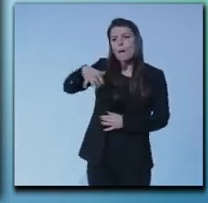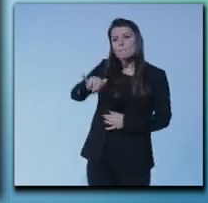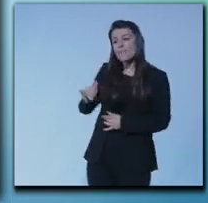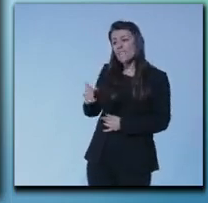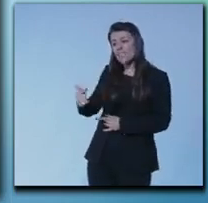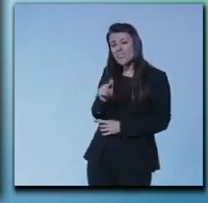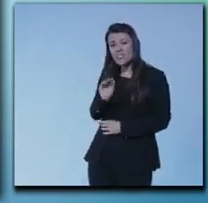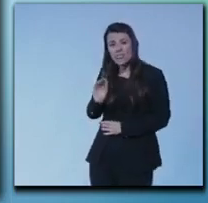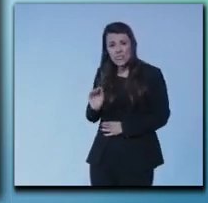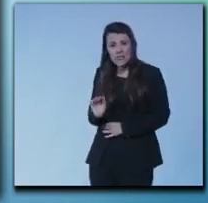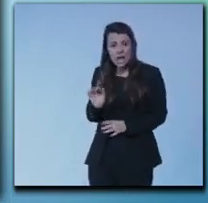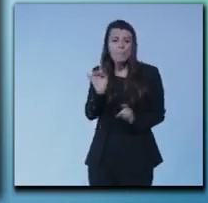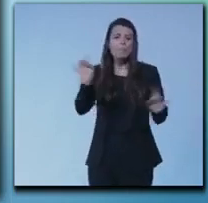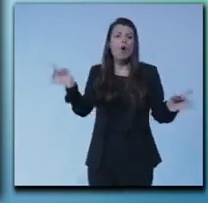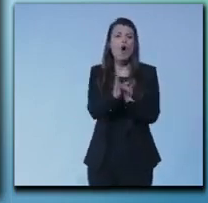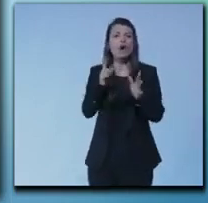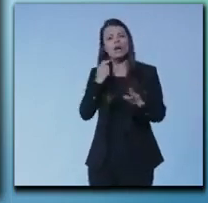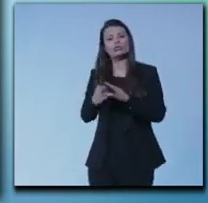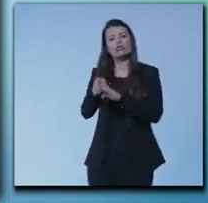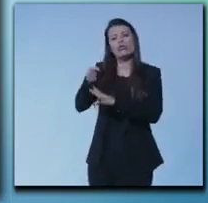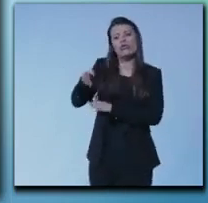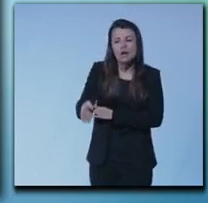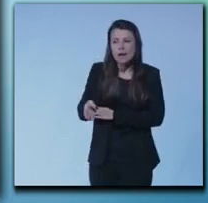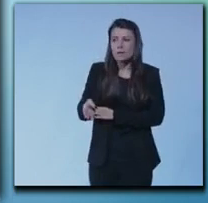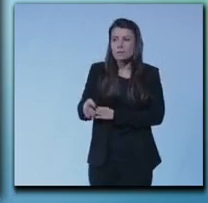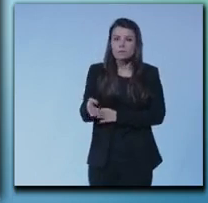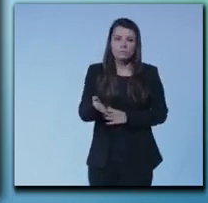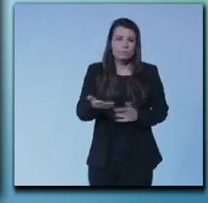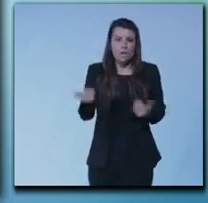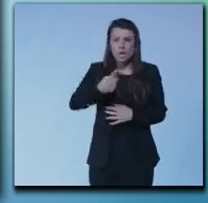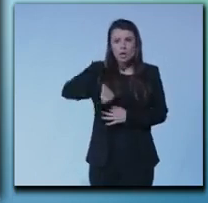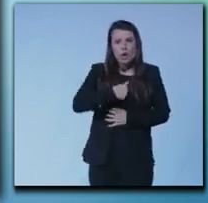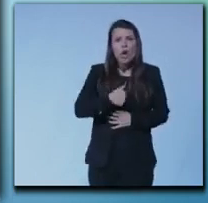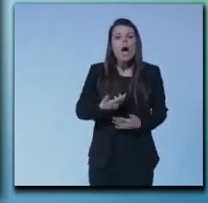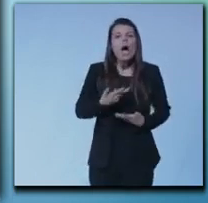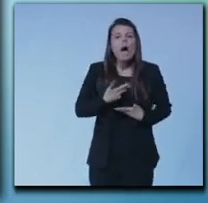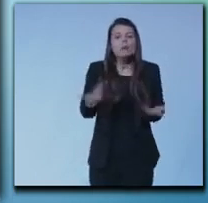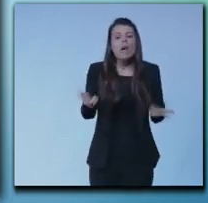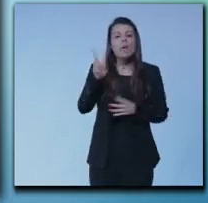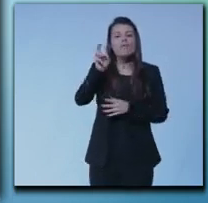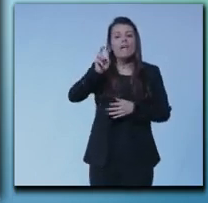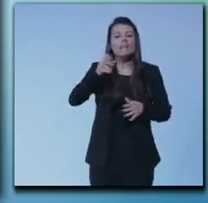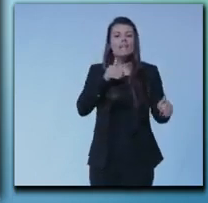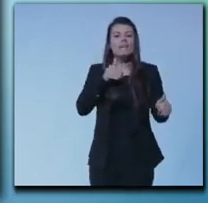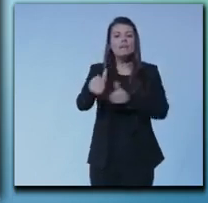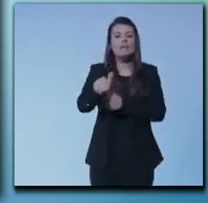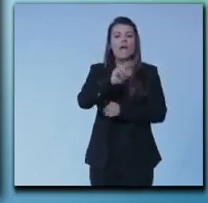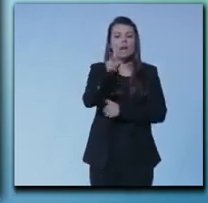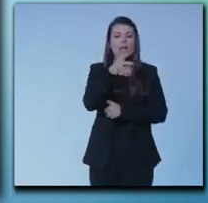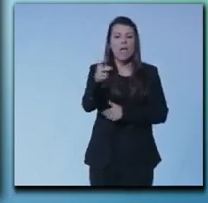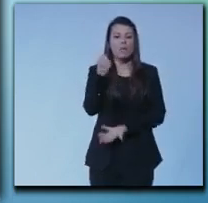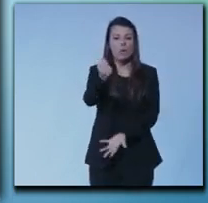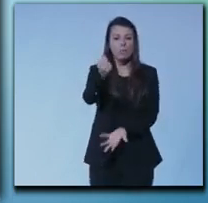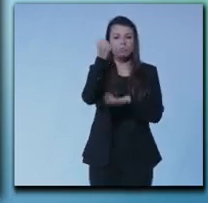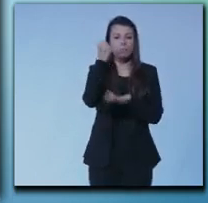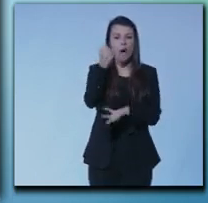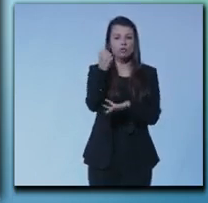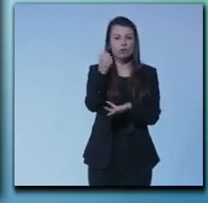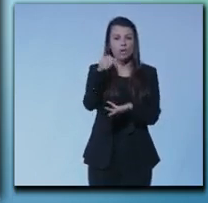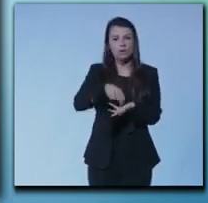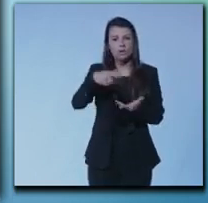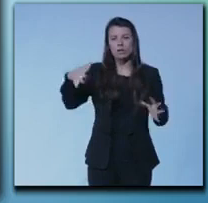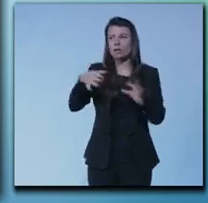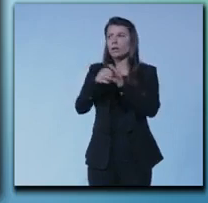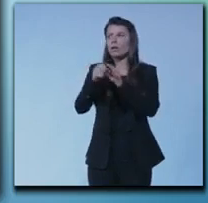ho chiesto quando sono arrivato noi abbiamo 20 miliardi di euro di budget per fondi